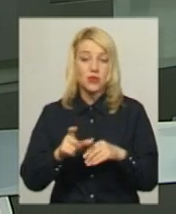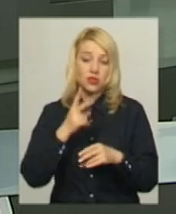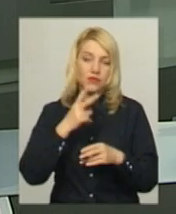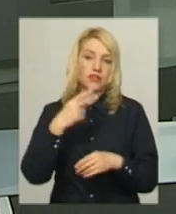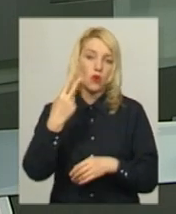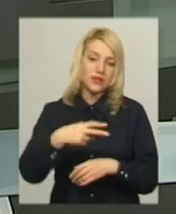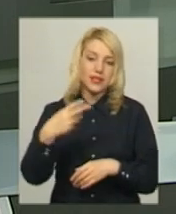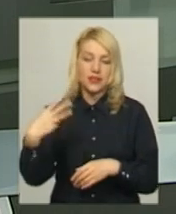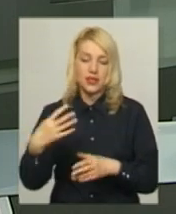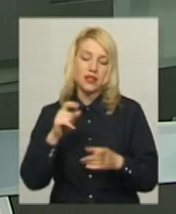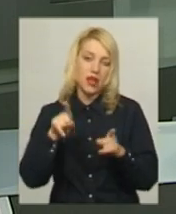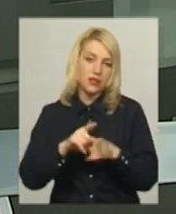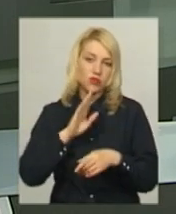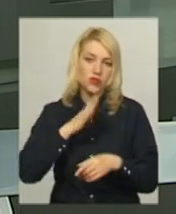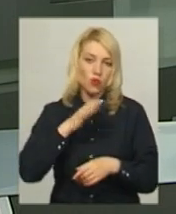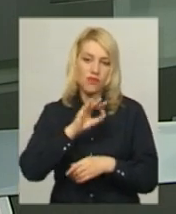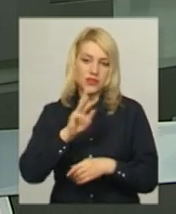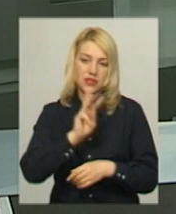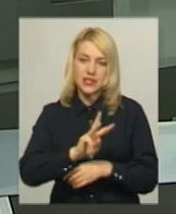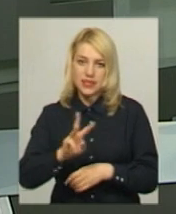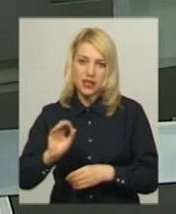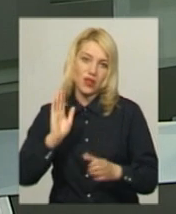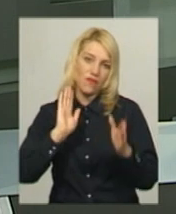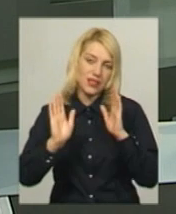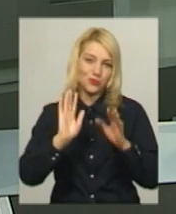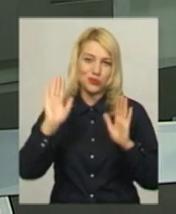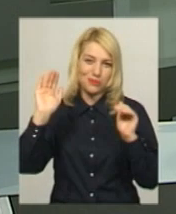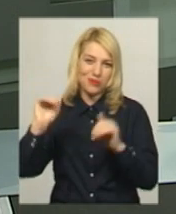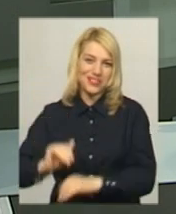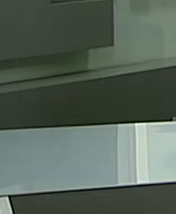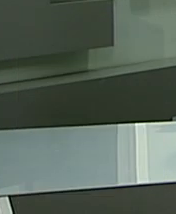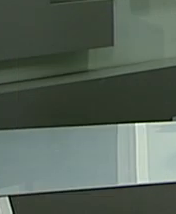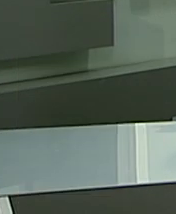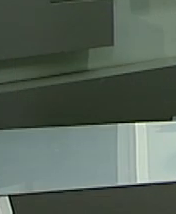20.30, а також на нашому офіційному сайті та сторінці у Фейсбук. Побачимось.